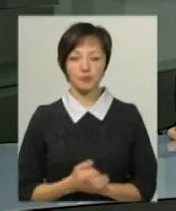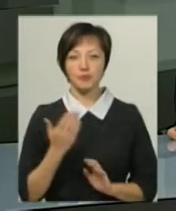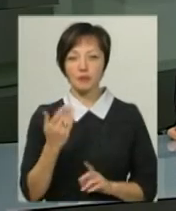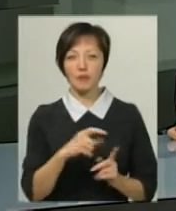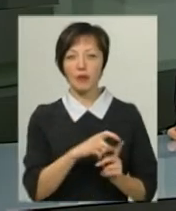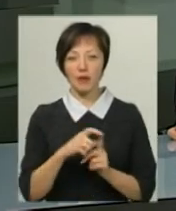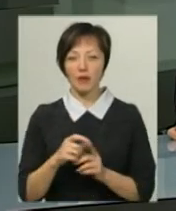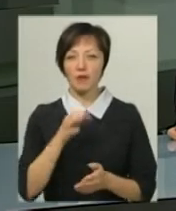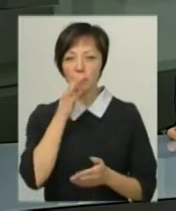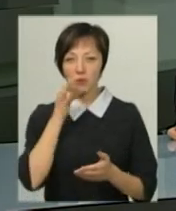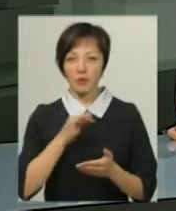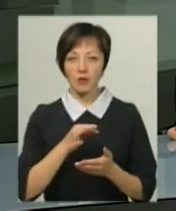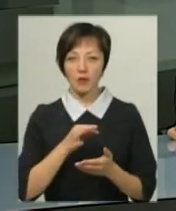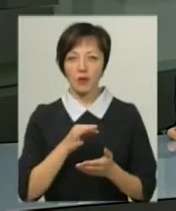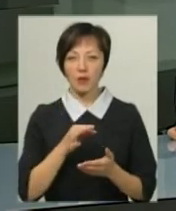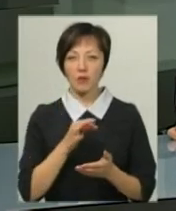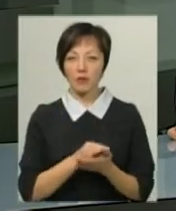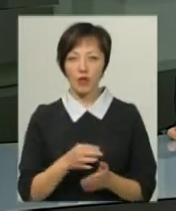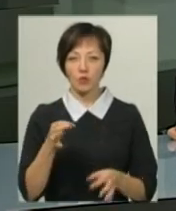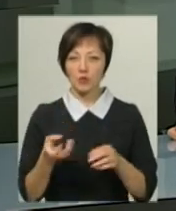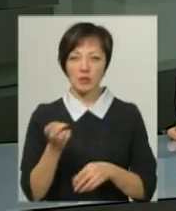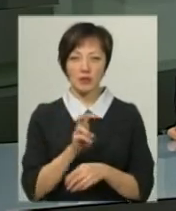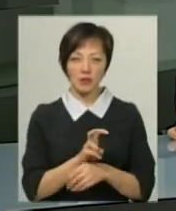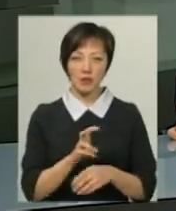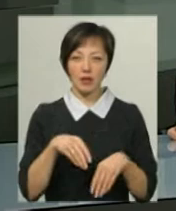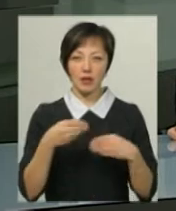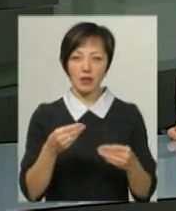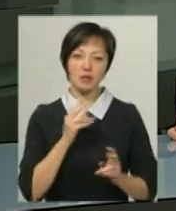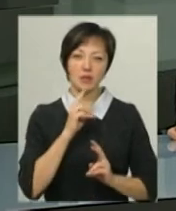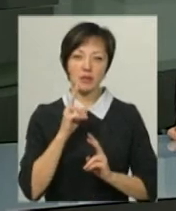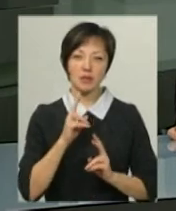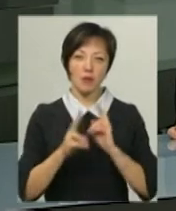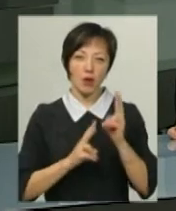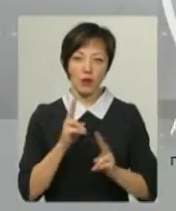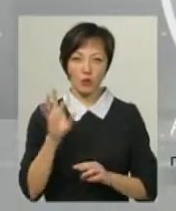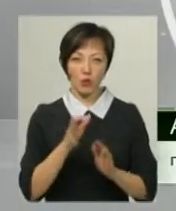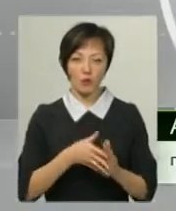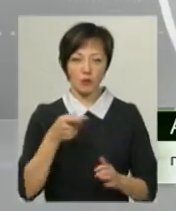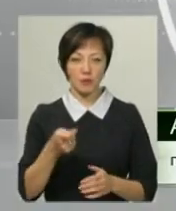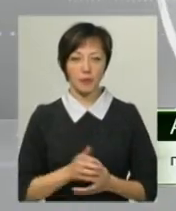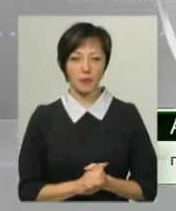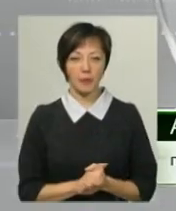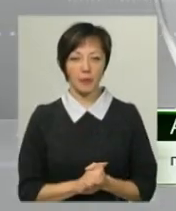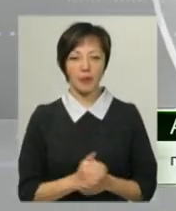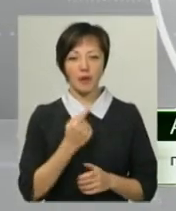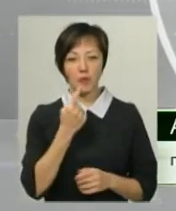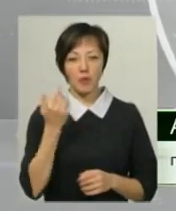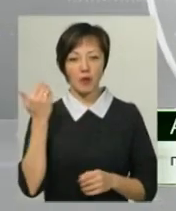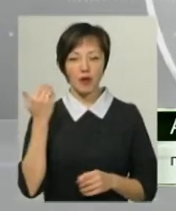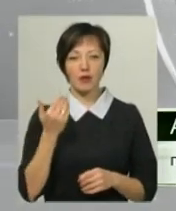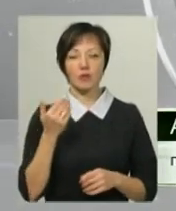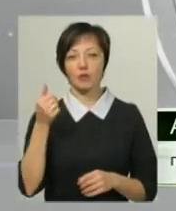За її словами, відповідач до суду не з'явився та не надав свій відзив або заперечення щодо позову. Попередньо в минулому році